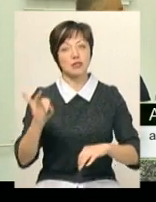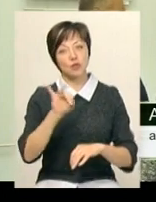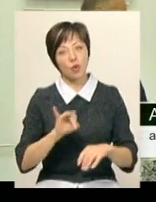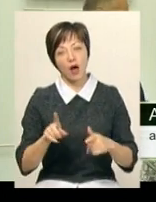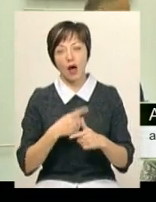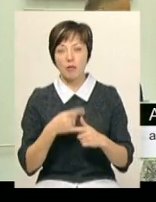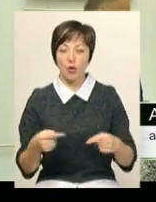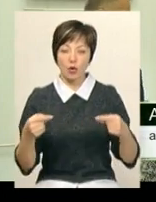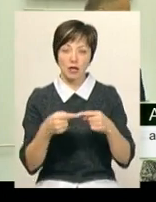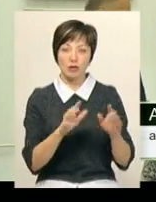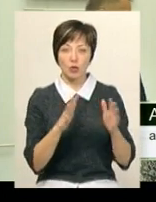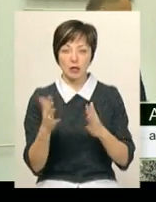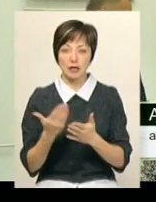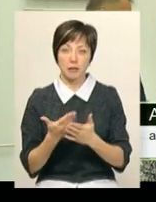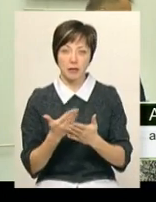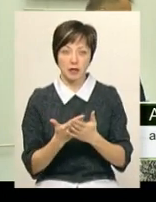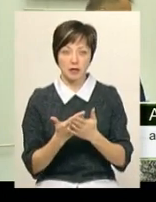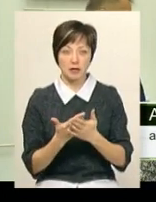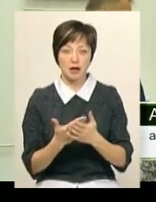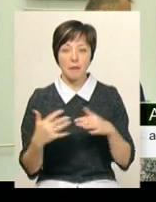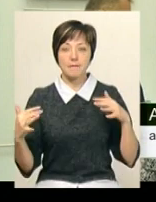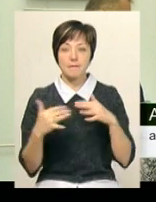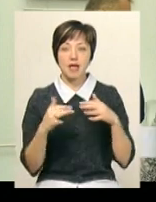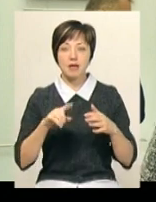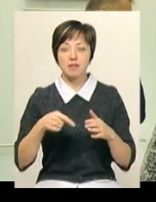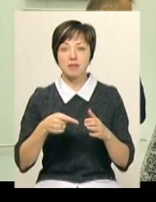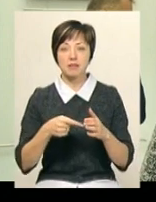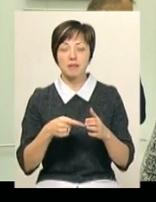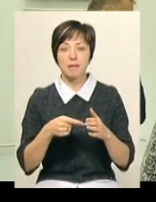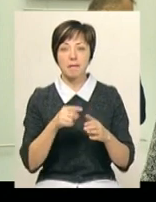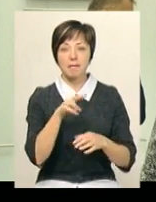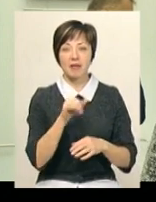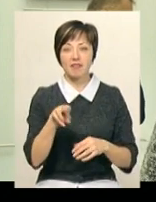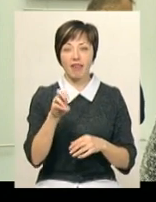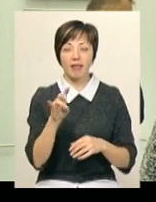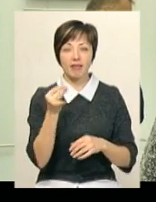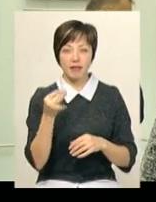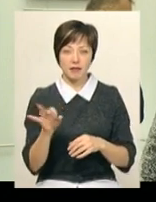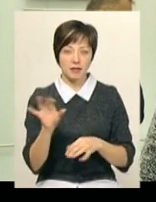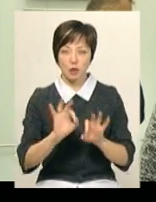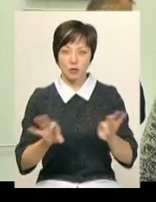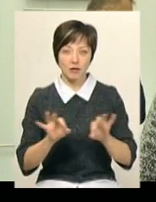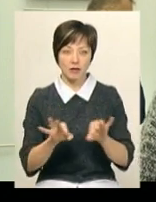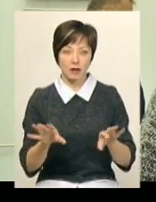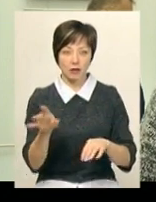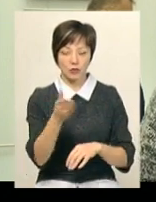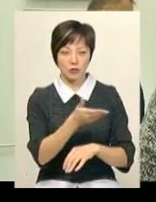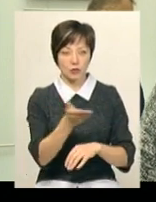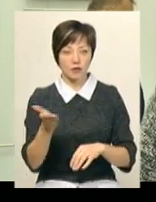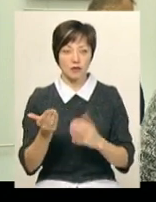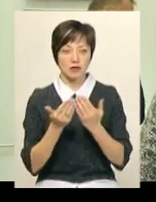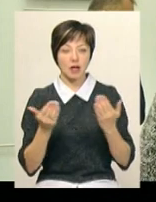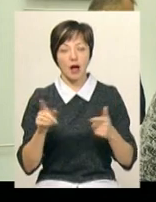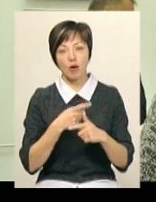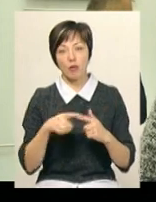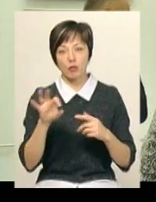історію конкретної події, наприклад, бій у Південному. Тут фактично всі вони тільки про це розповідають. Або